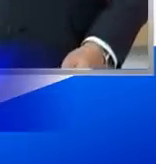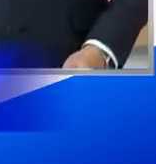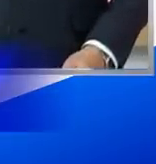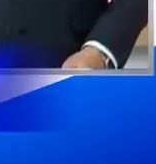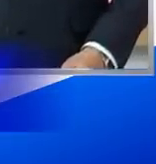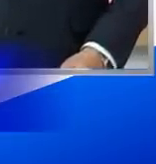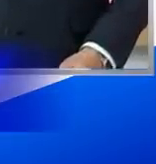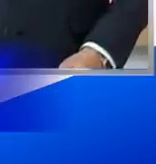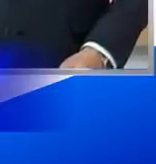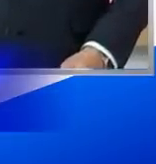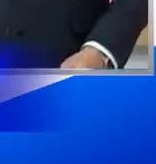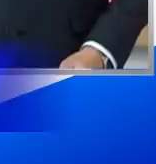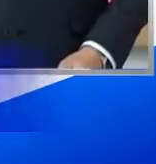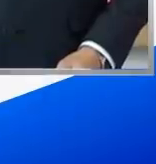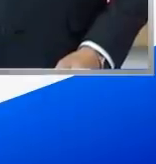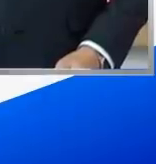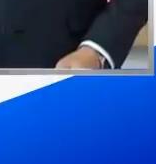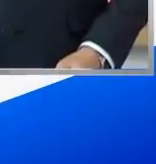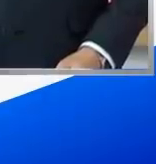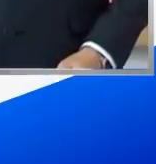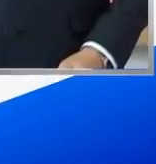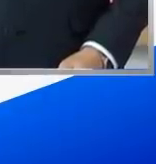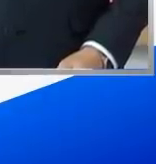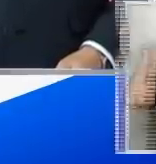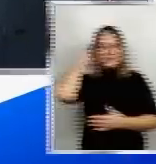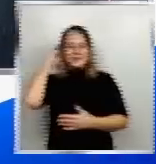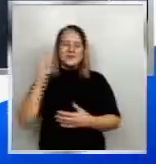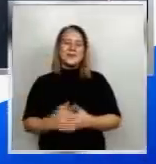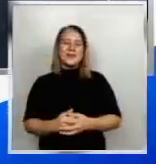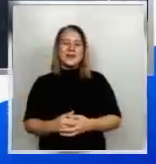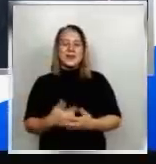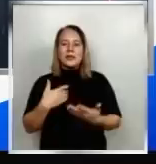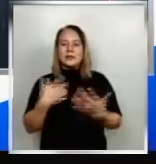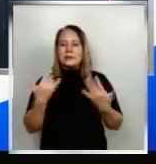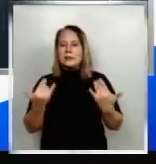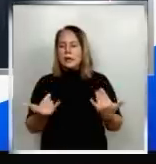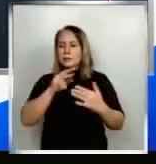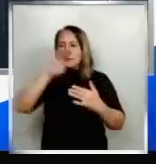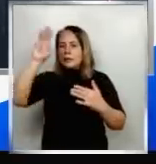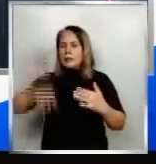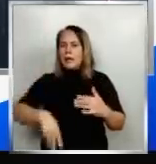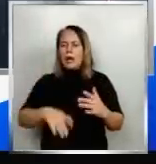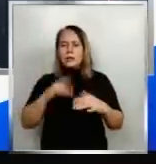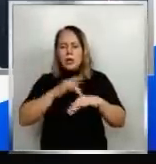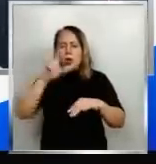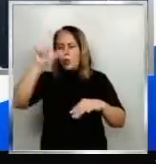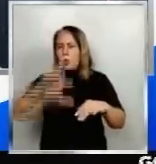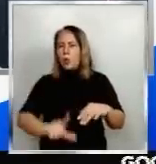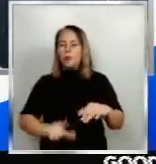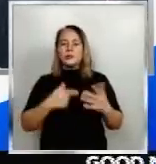Magandang gabi, Luzon, Desires at Mindanao. Naabot ng Metro Manila ang pinakamababang 7-day average